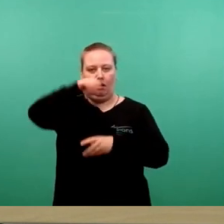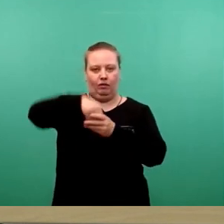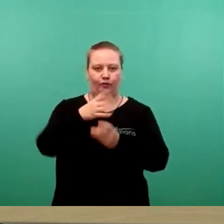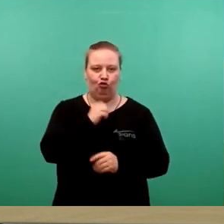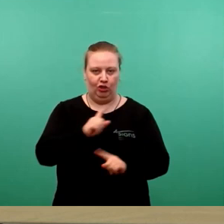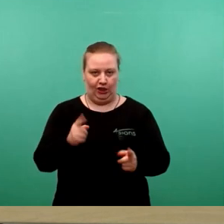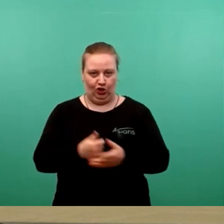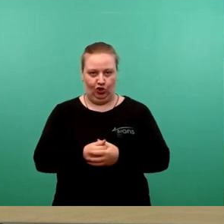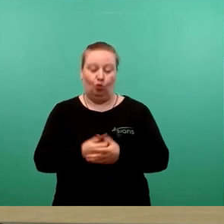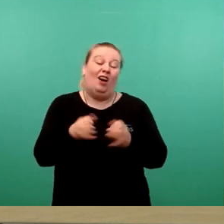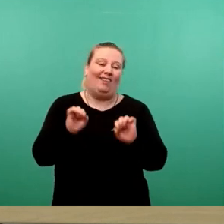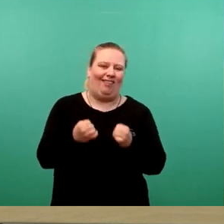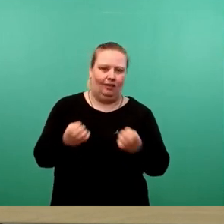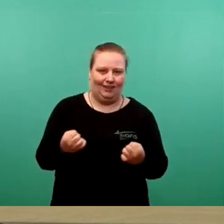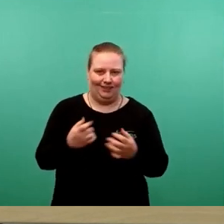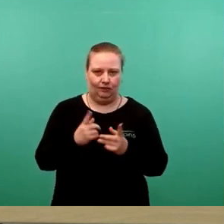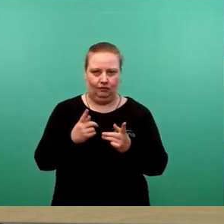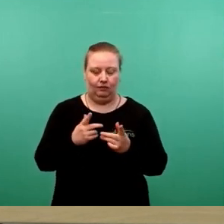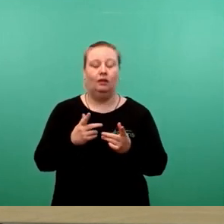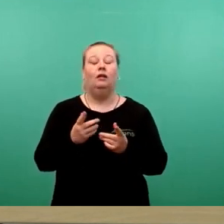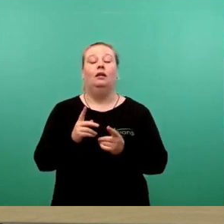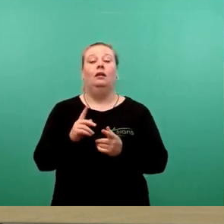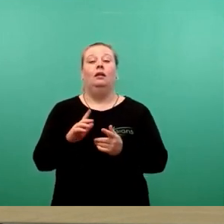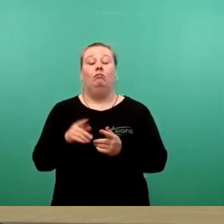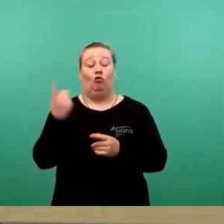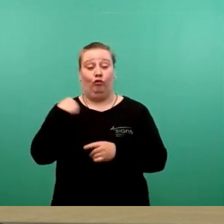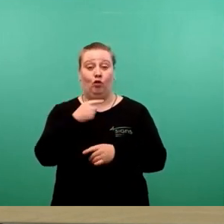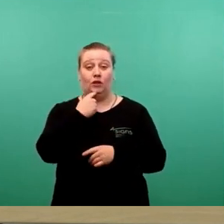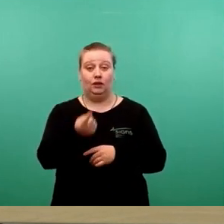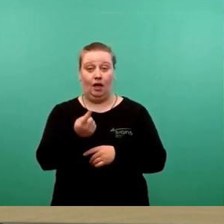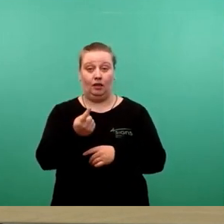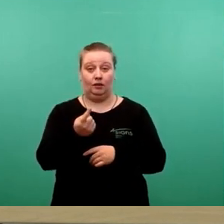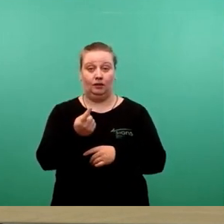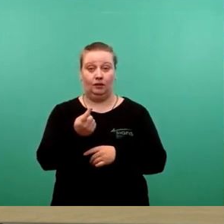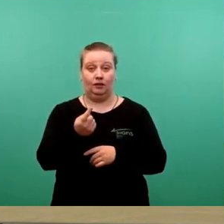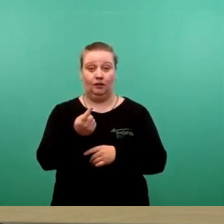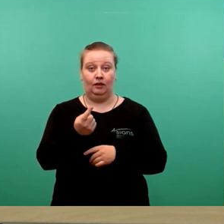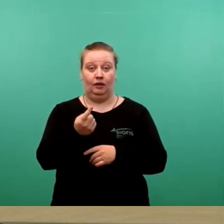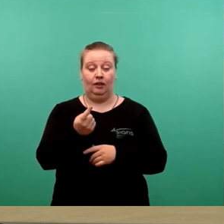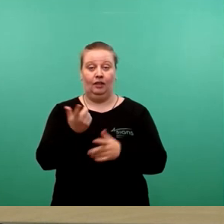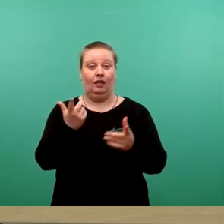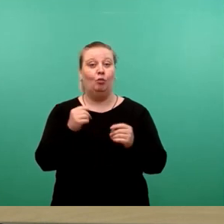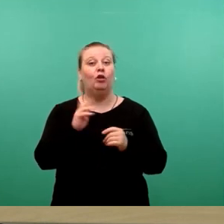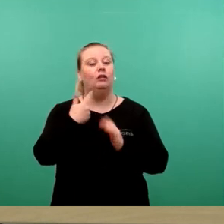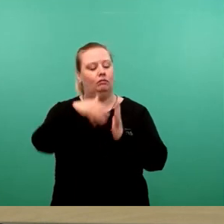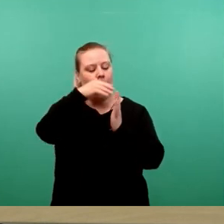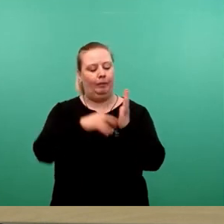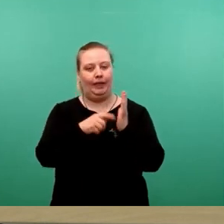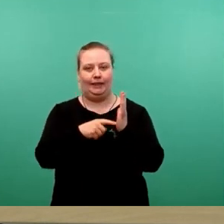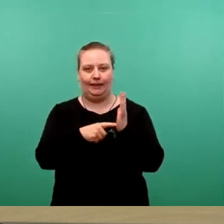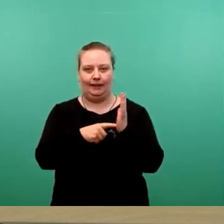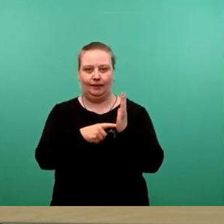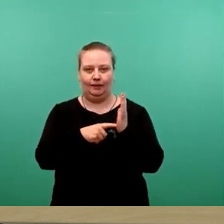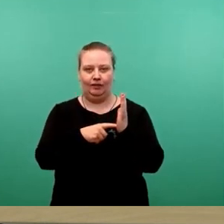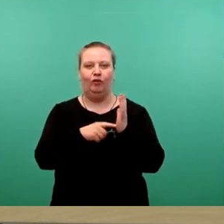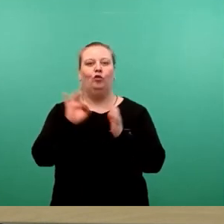werden können. Es gibt, wie ich es vorhin ausgeführt habe, den Bericht an den